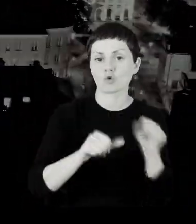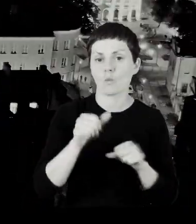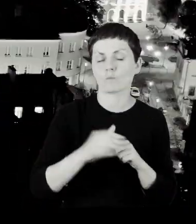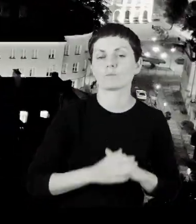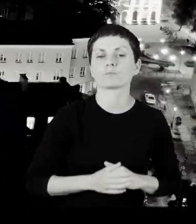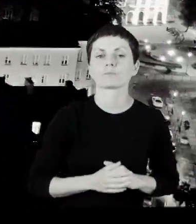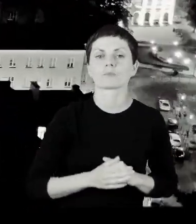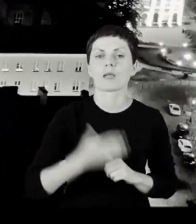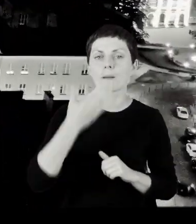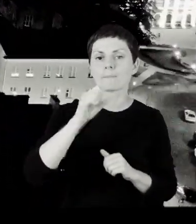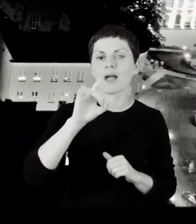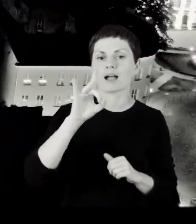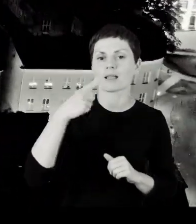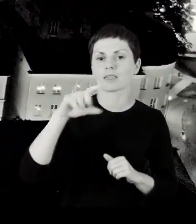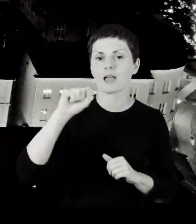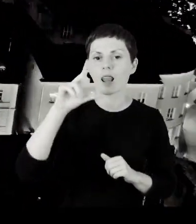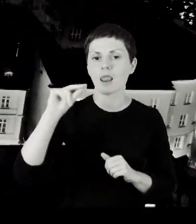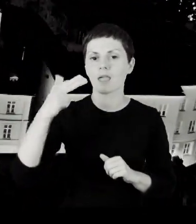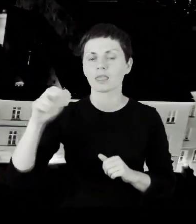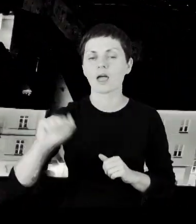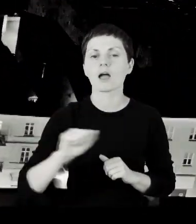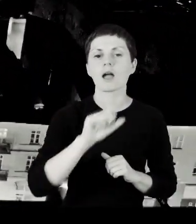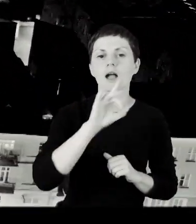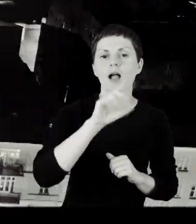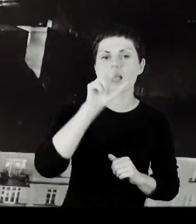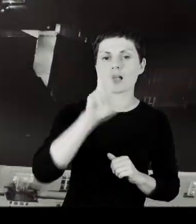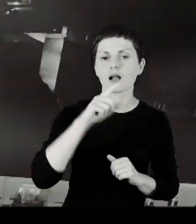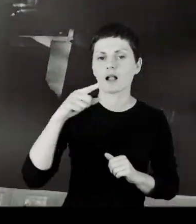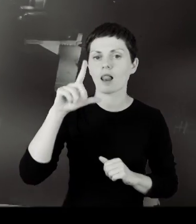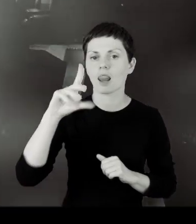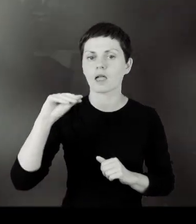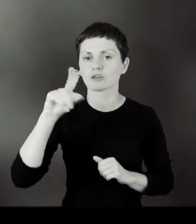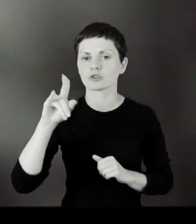roku. Magdalena Gach-Leziak.